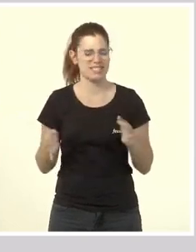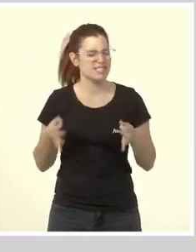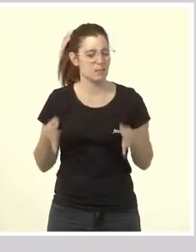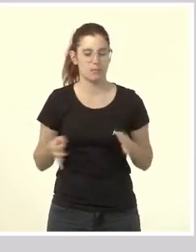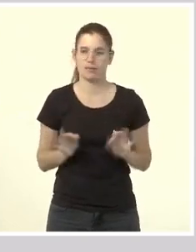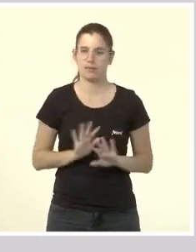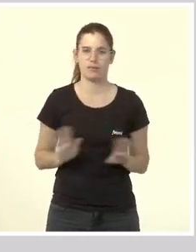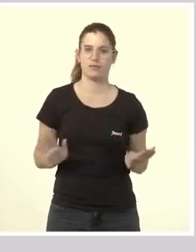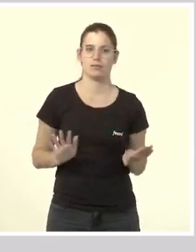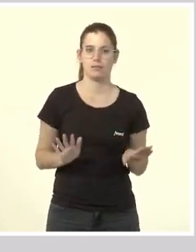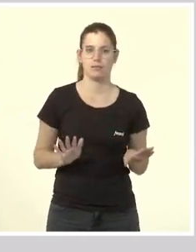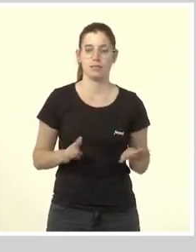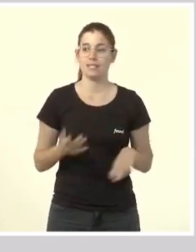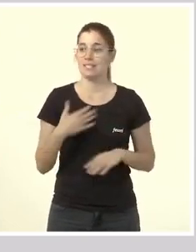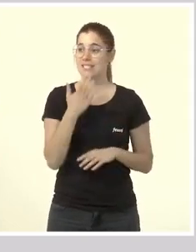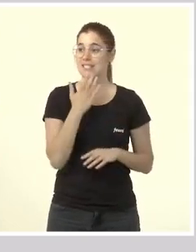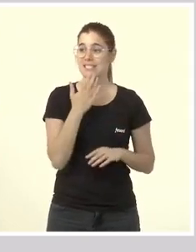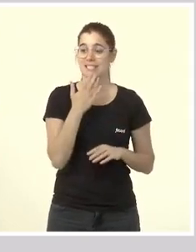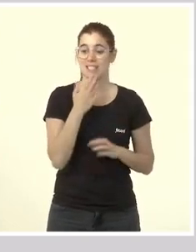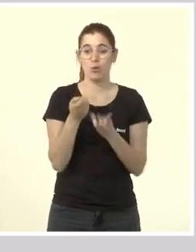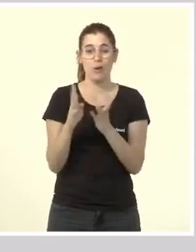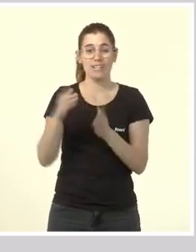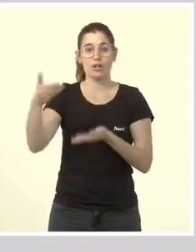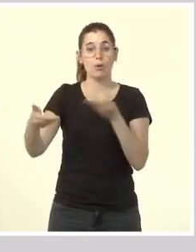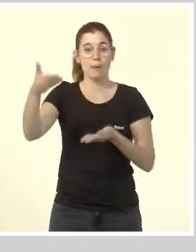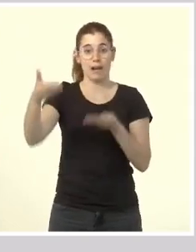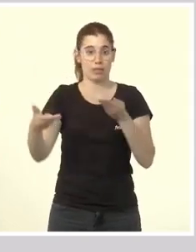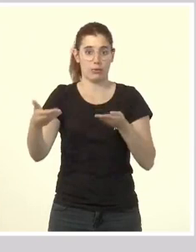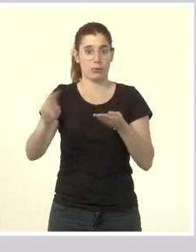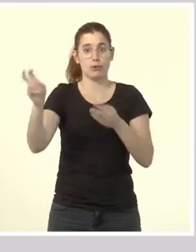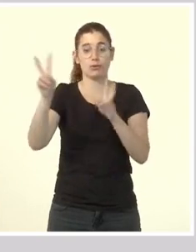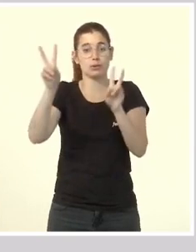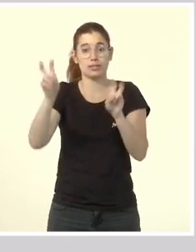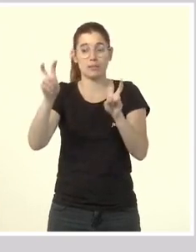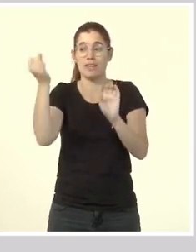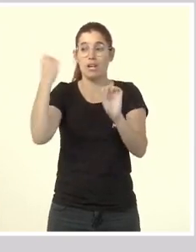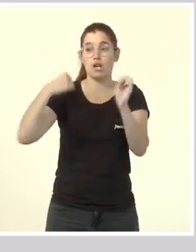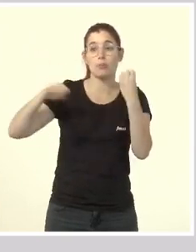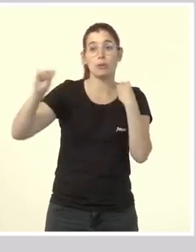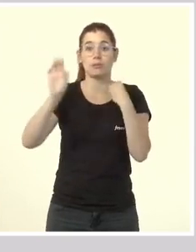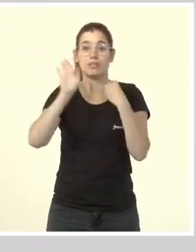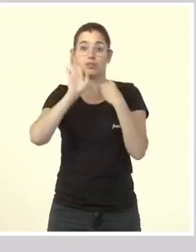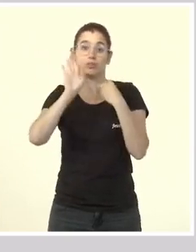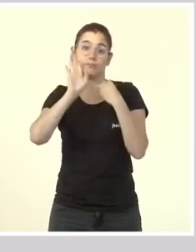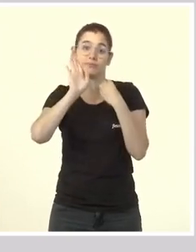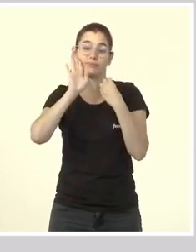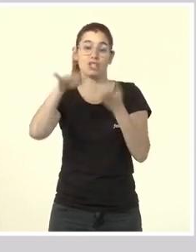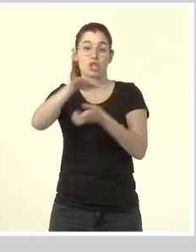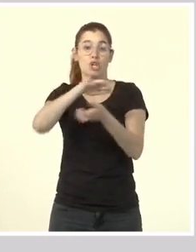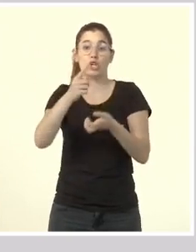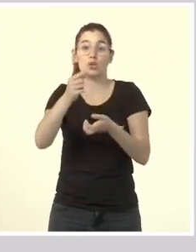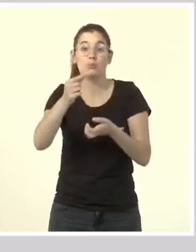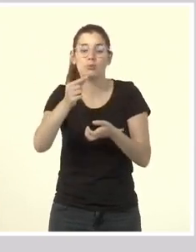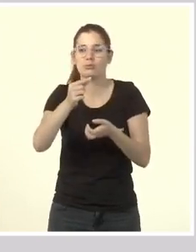Sempre. I qualsevol comparació amb el comportament corrupte del PP és